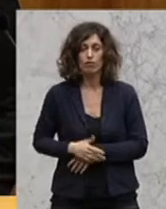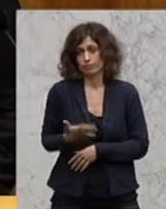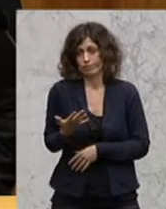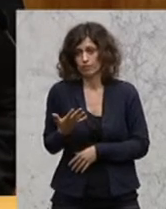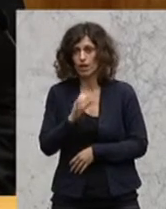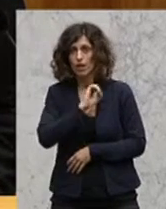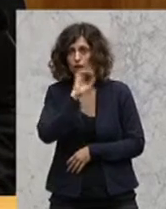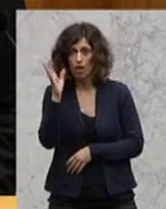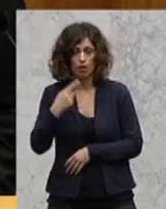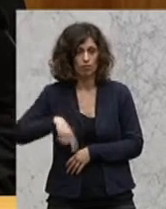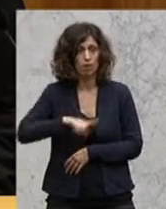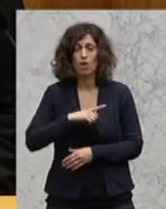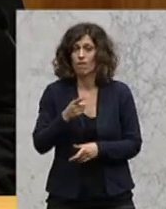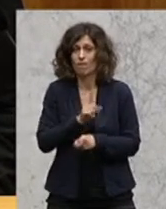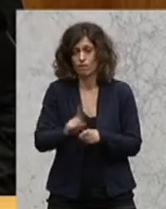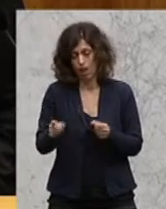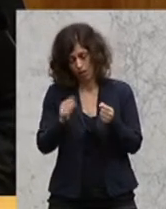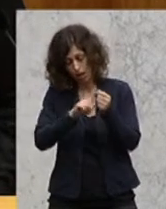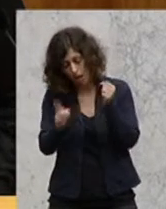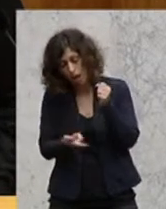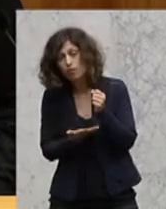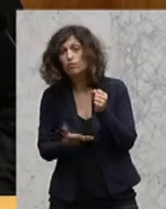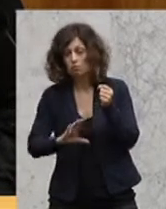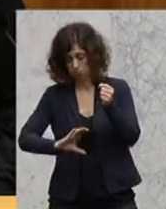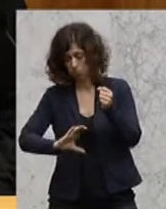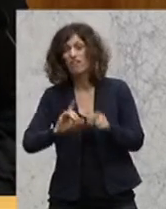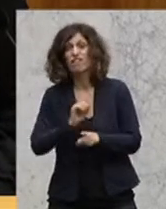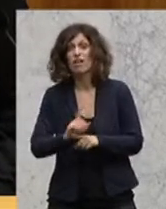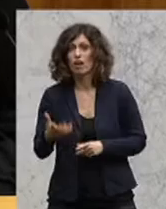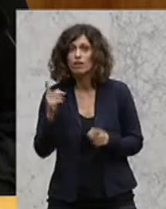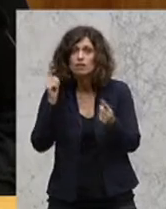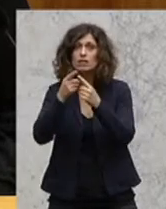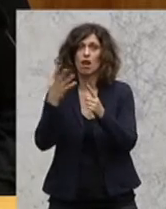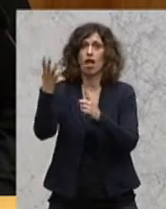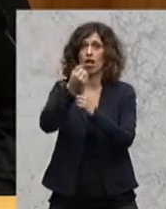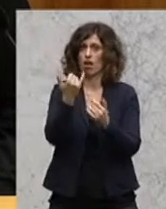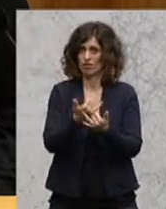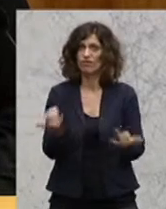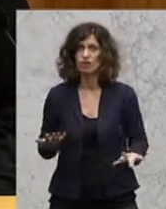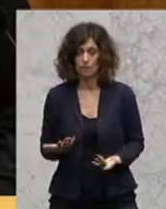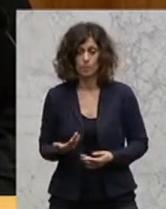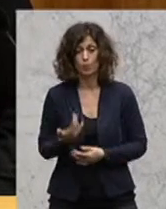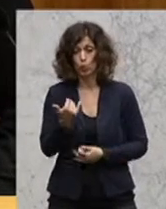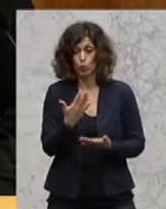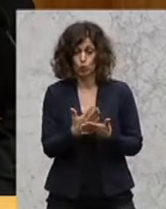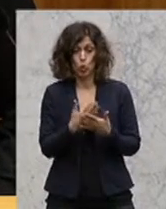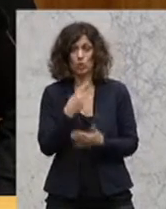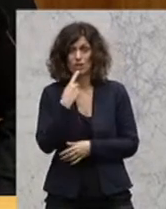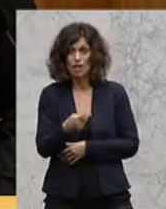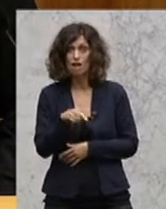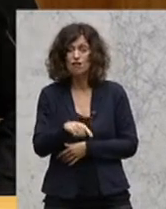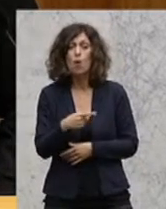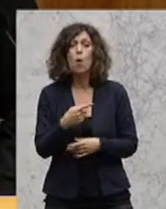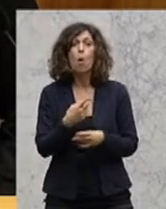da hier enorme Summen fehlen, um das tatsächlich zu erreichen. Und nachdem heute schon ausgeführt wurde, wie viel denn Österreich